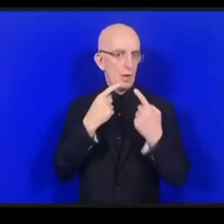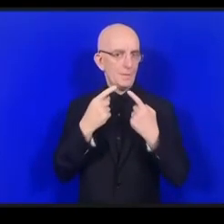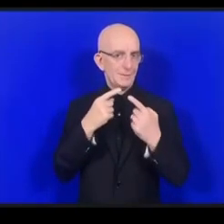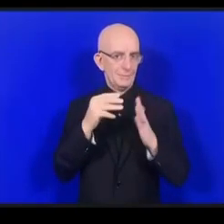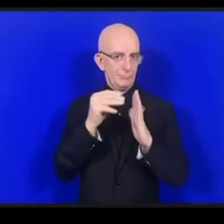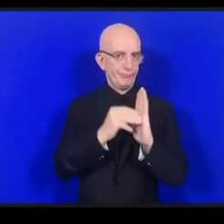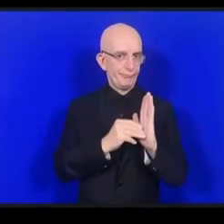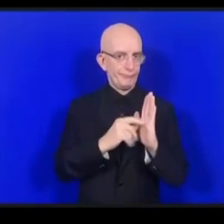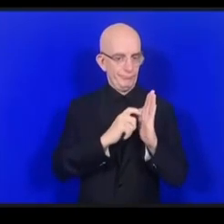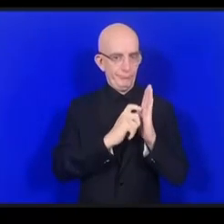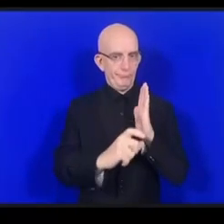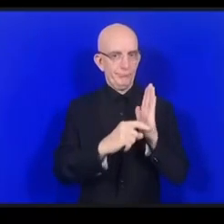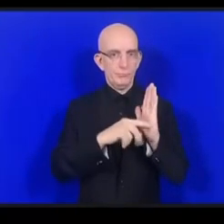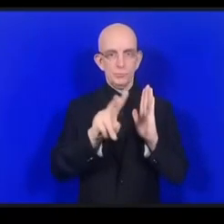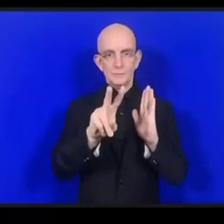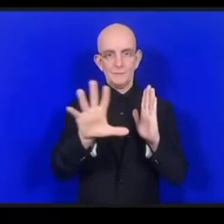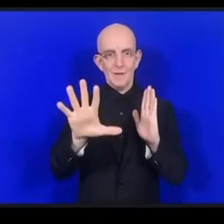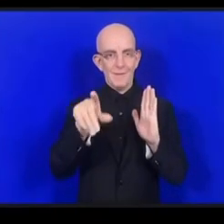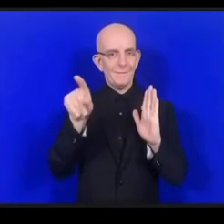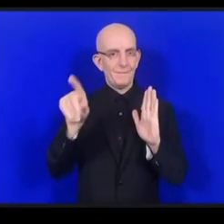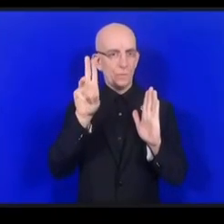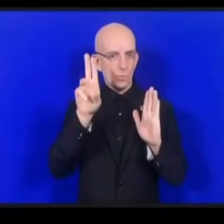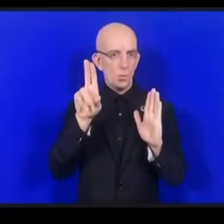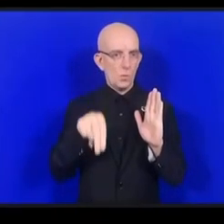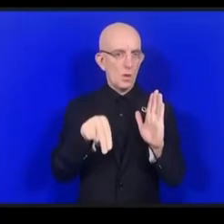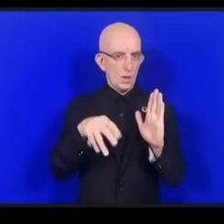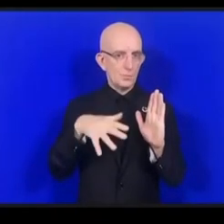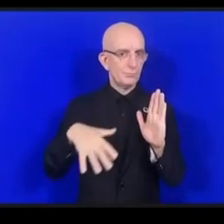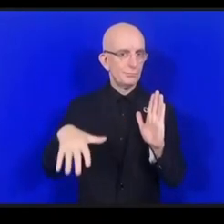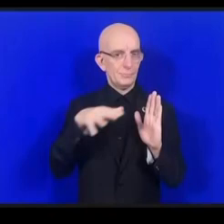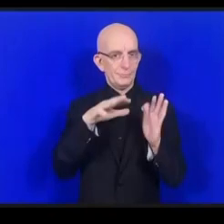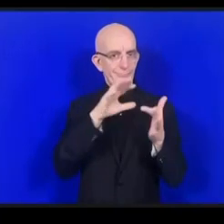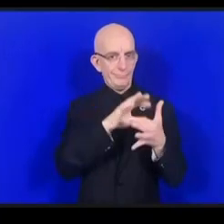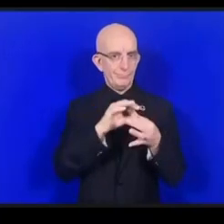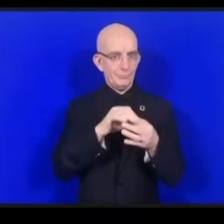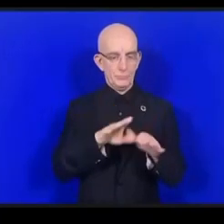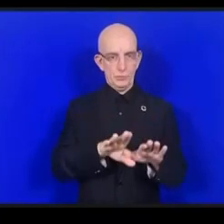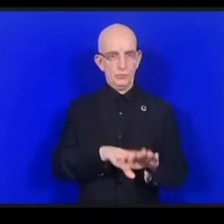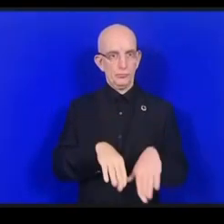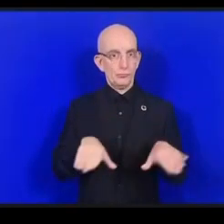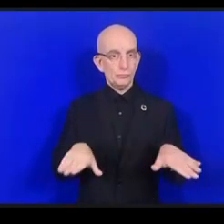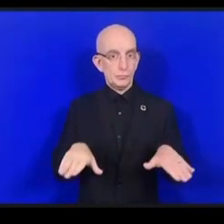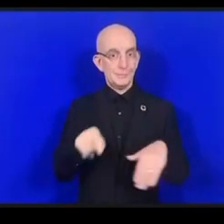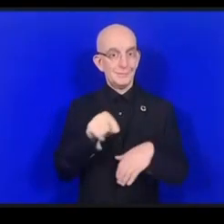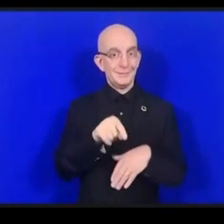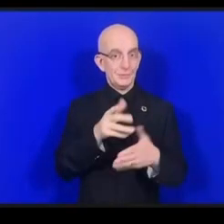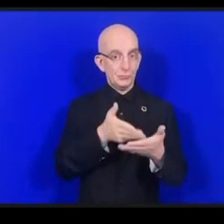اعتمدته لجنة الأمم المتحدة المعنية بحقوق الطفل